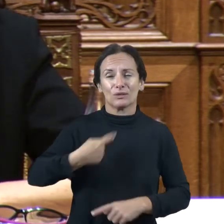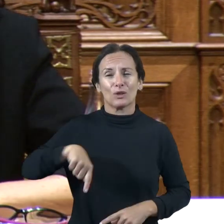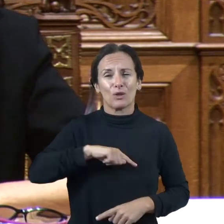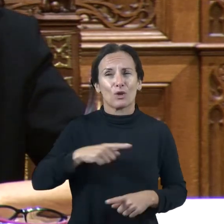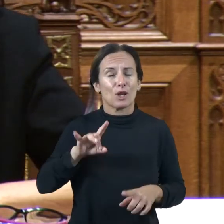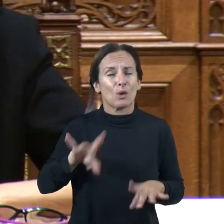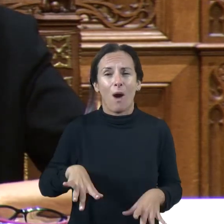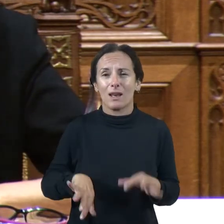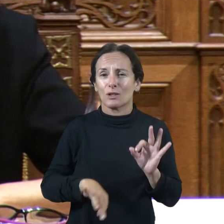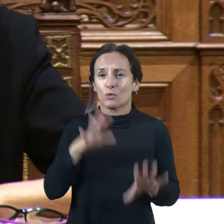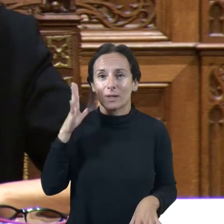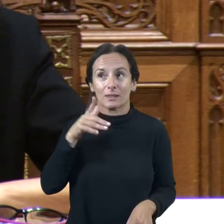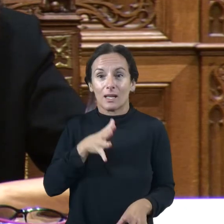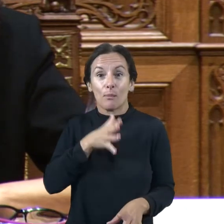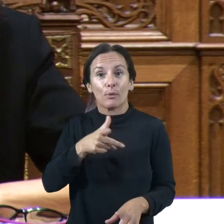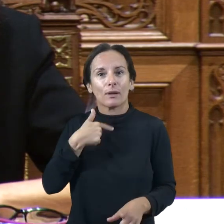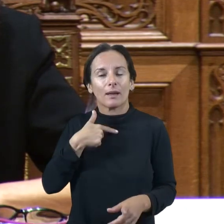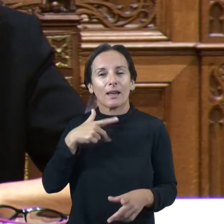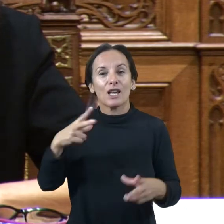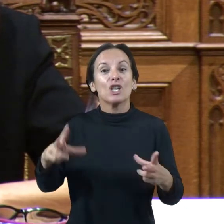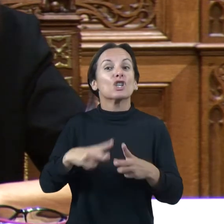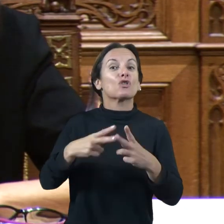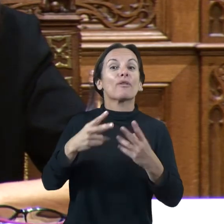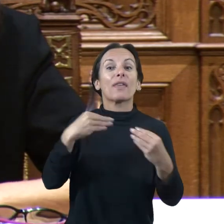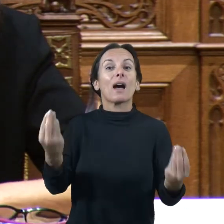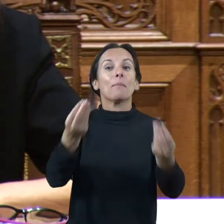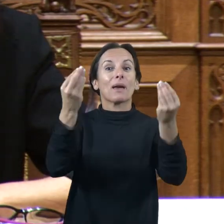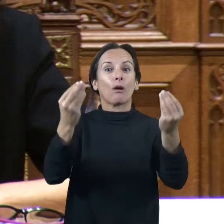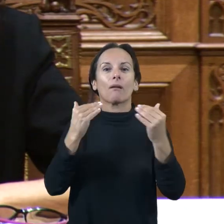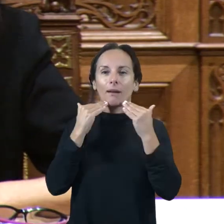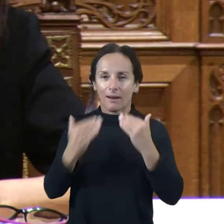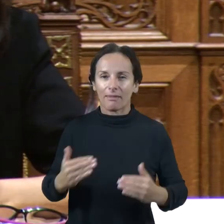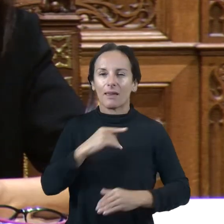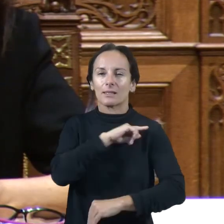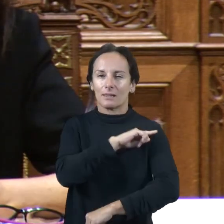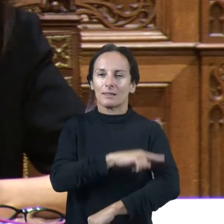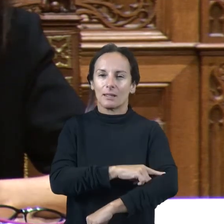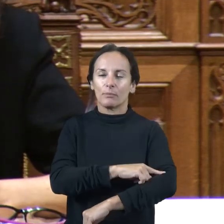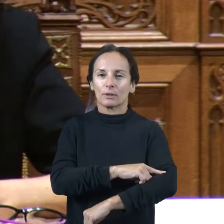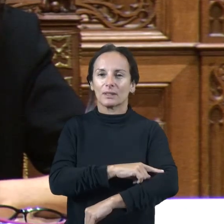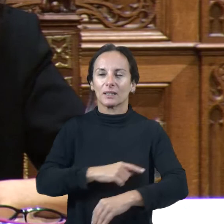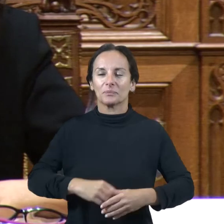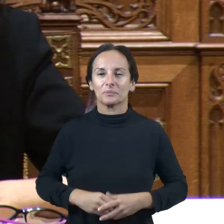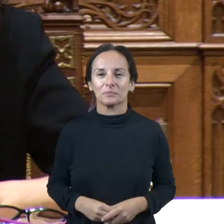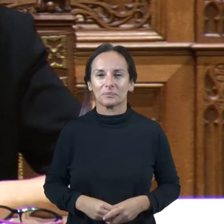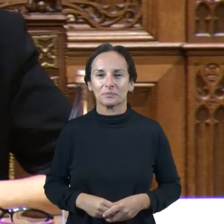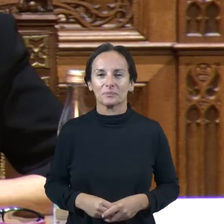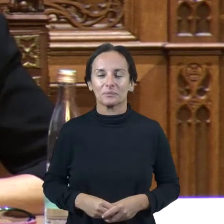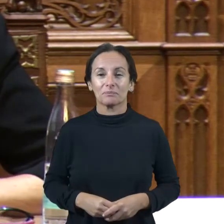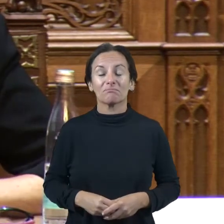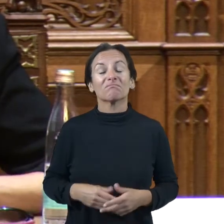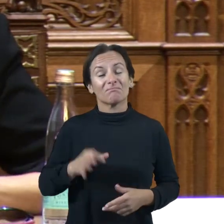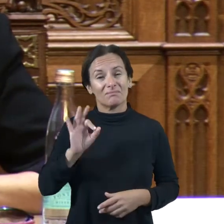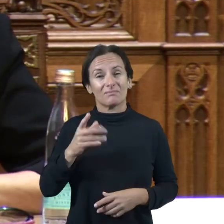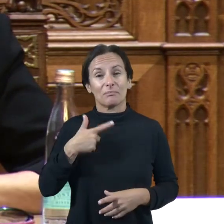exposat de contribuir a una societat millor a través d'educar a través de l'esport i també de fer una vida més saludable que jo també com deien als principis Covid